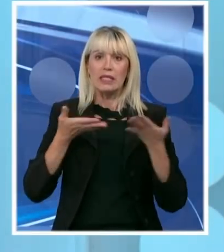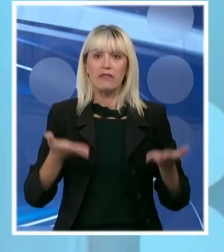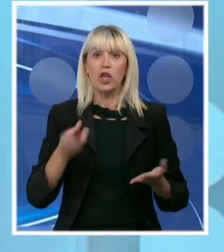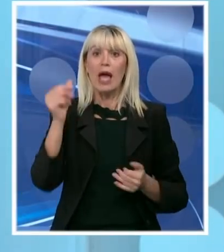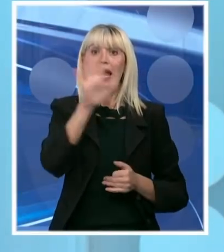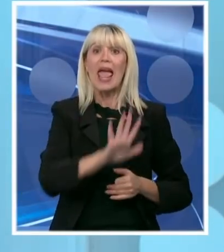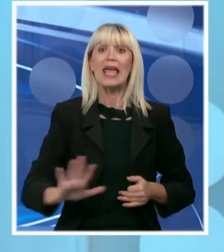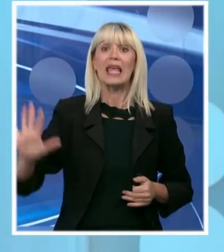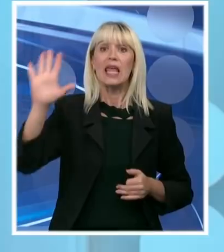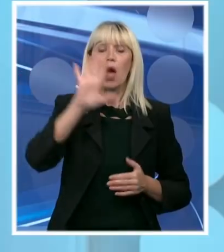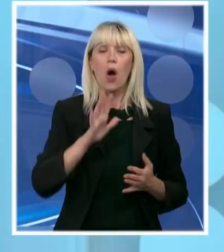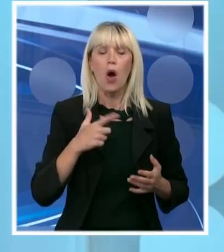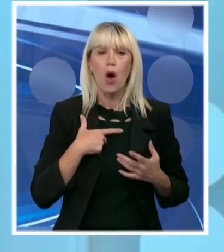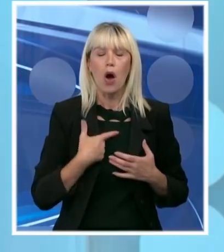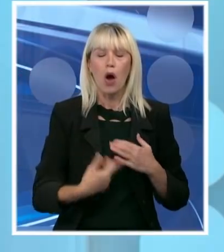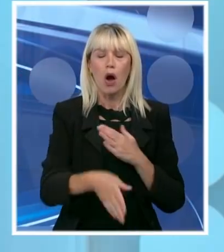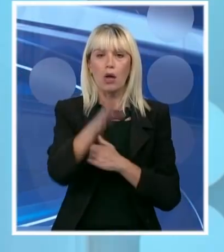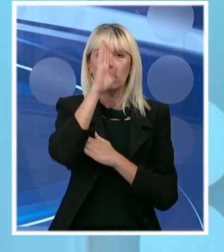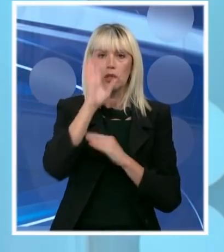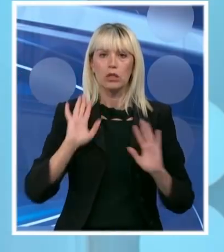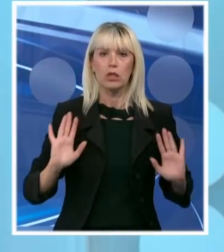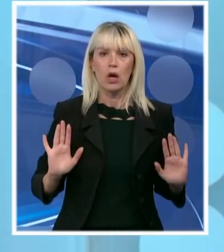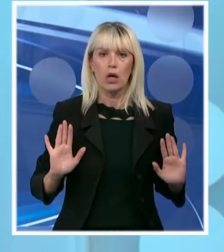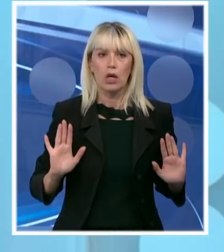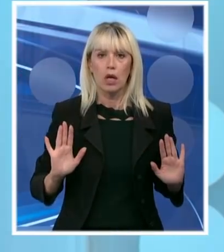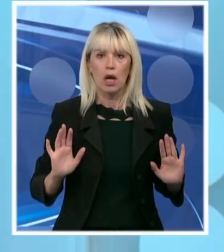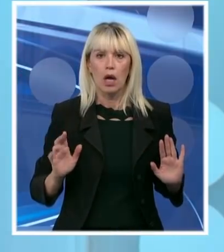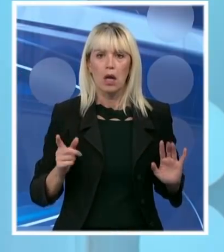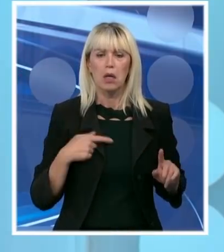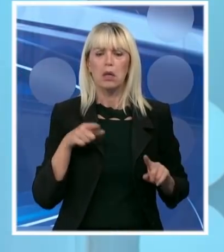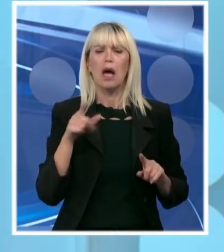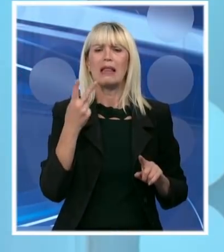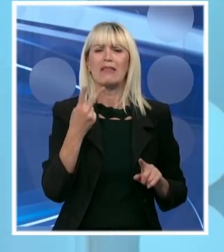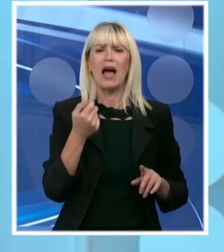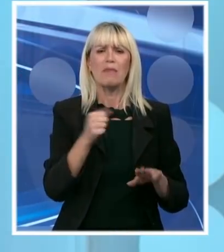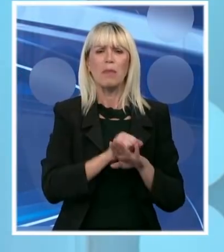i za bezeknuo sam se kada sam vidio jer nisam dva i po meseca nisam pogledao ta izvešta.